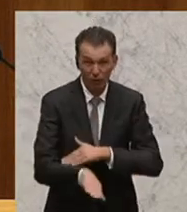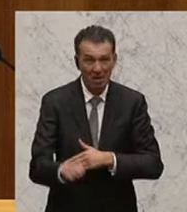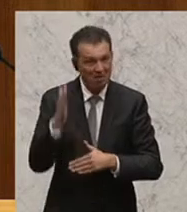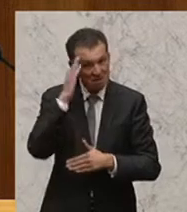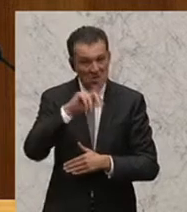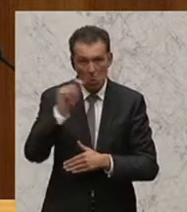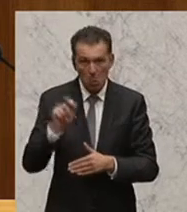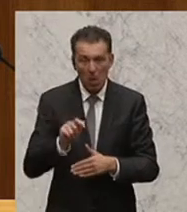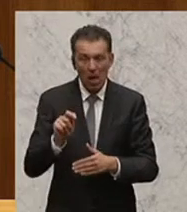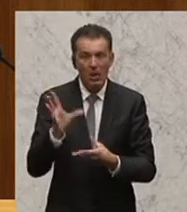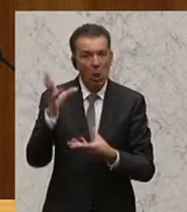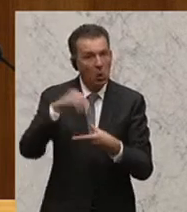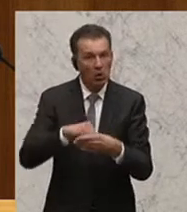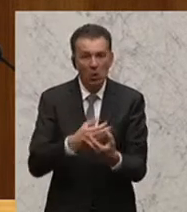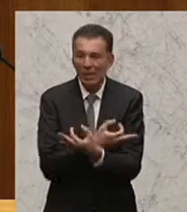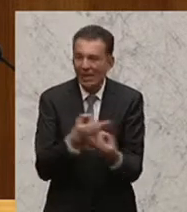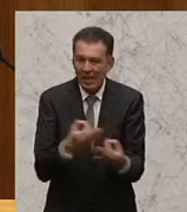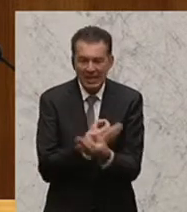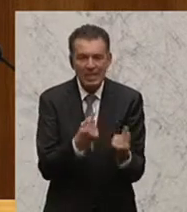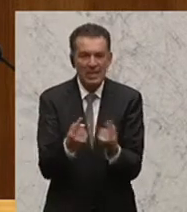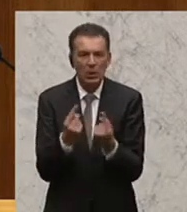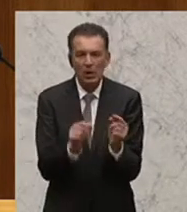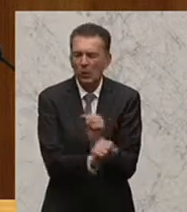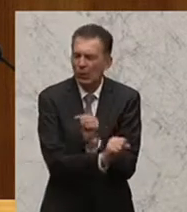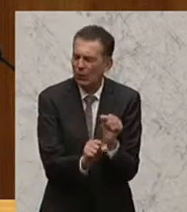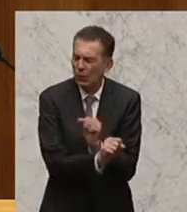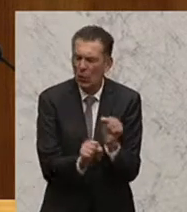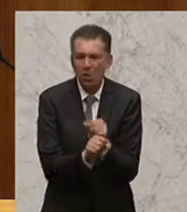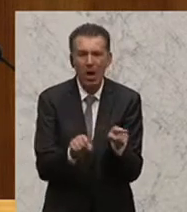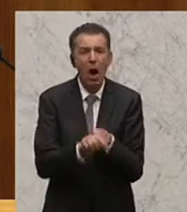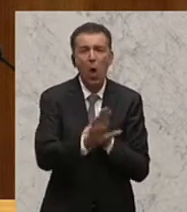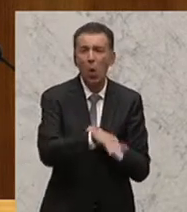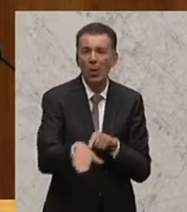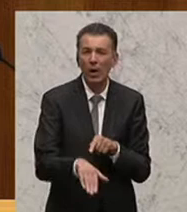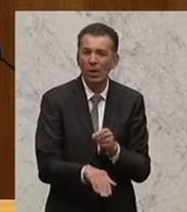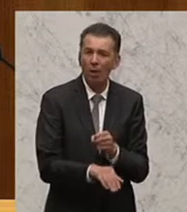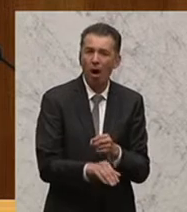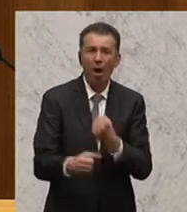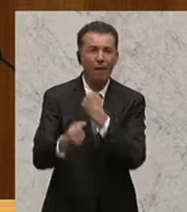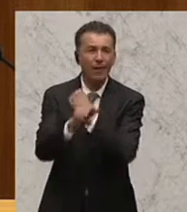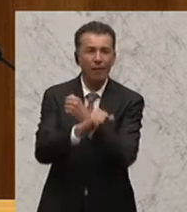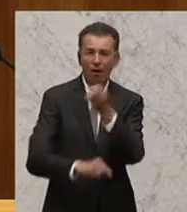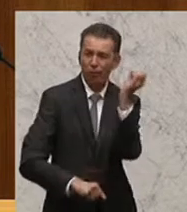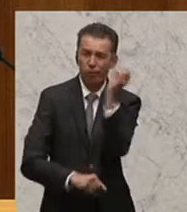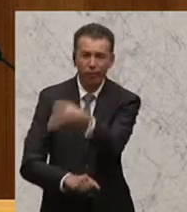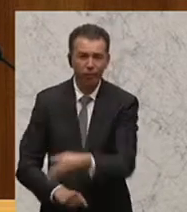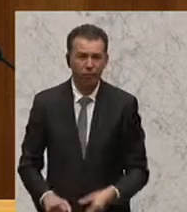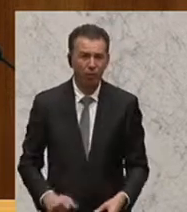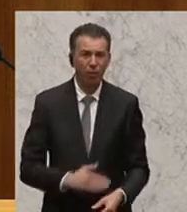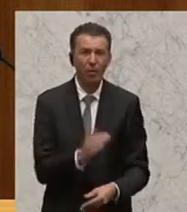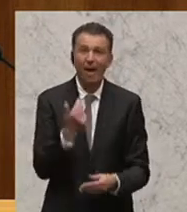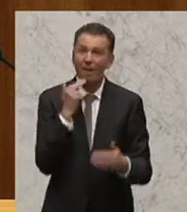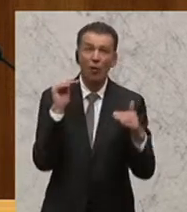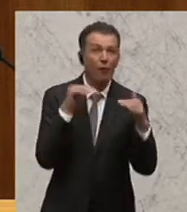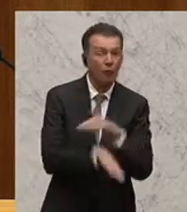Situation dort ist verheerend. Es waren sogar Kinder ins Gefängnis geworfen und alle wollen weg, aber sie dürfen